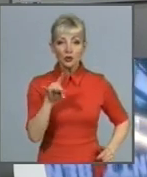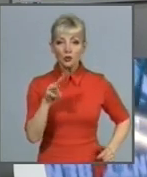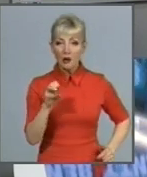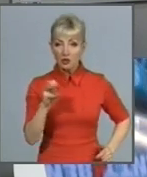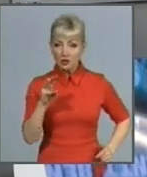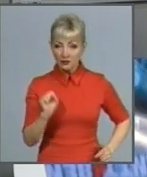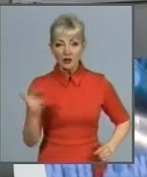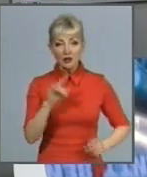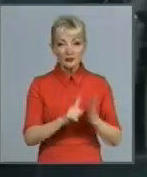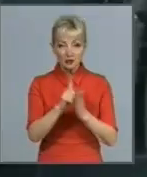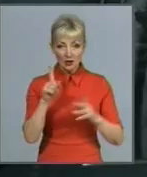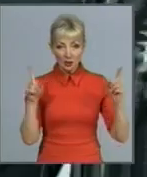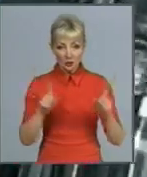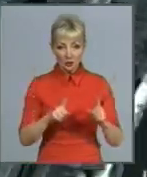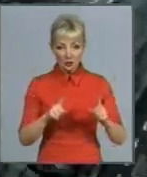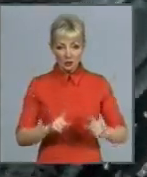коротко.